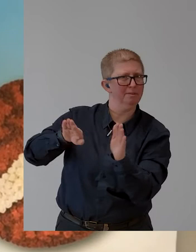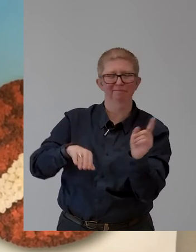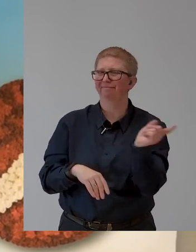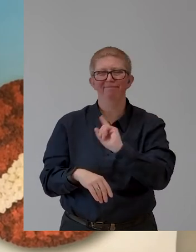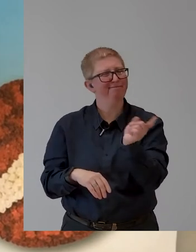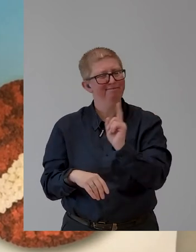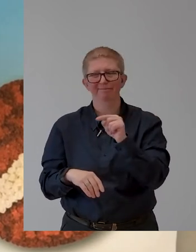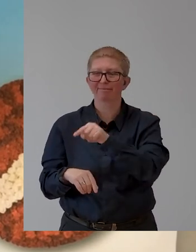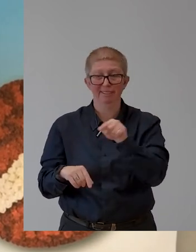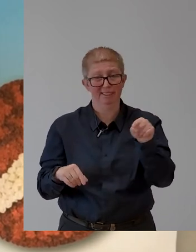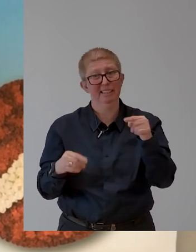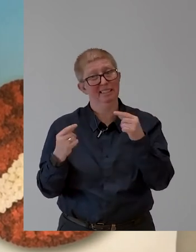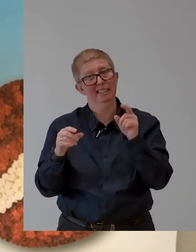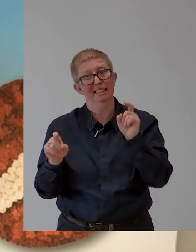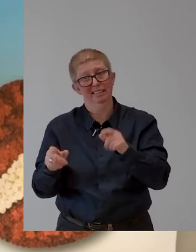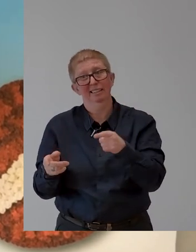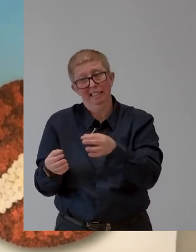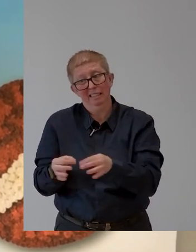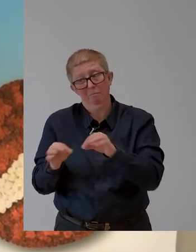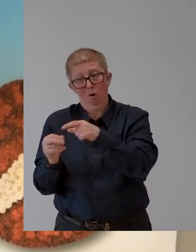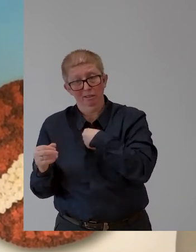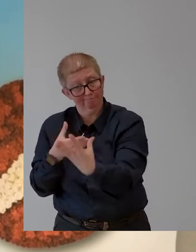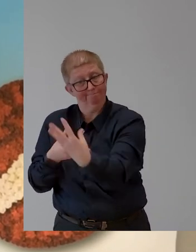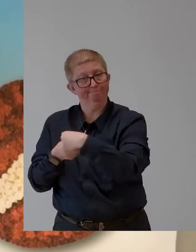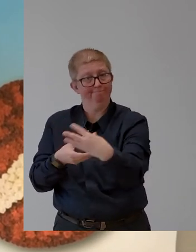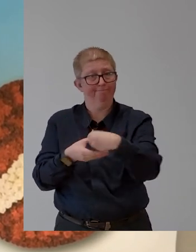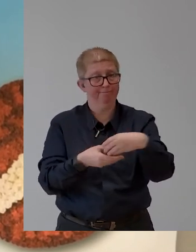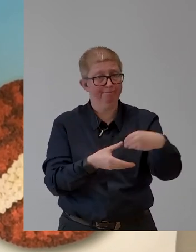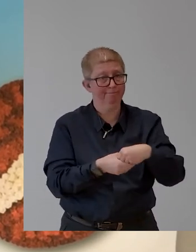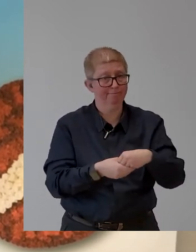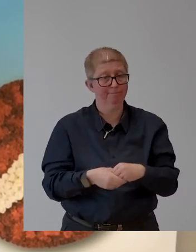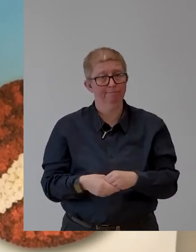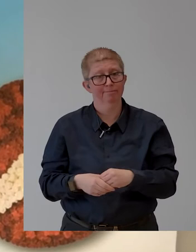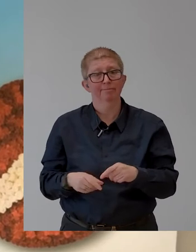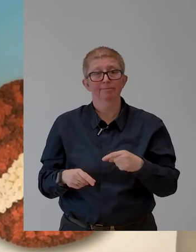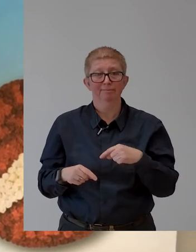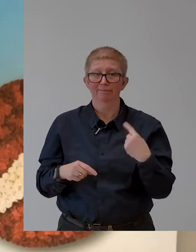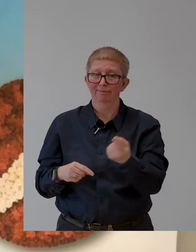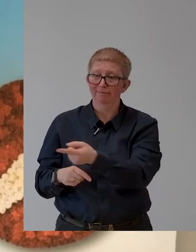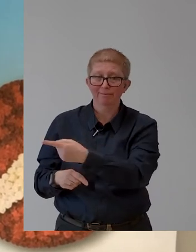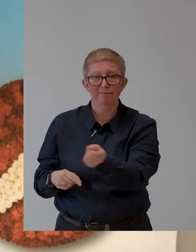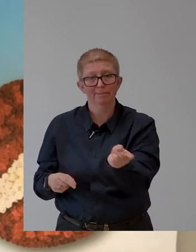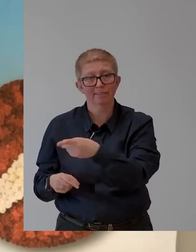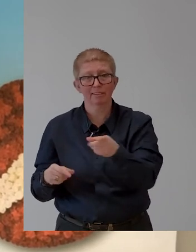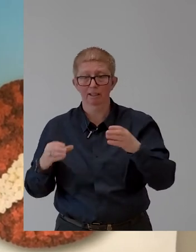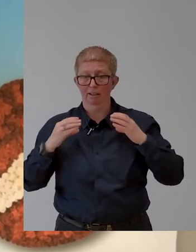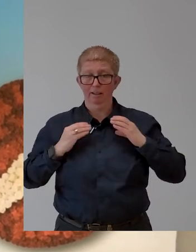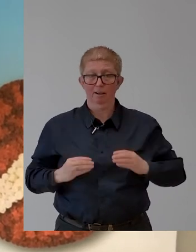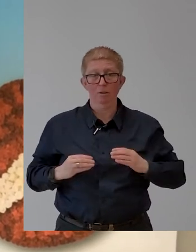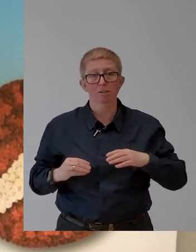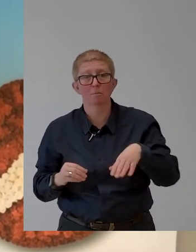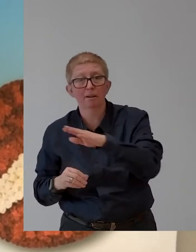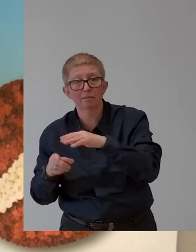as a talent pool for future employees. And we share this commitment with people like Caroline